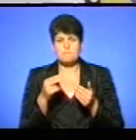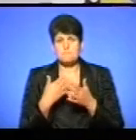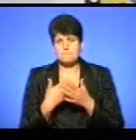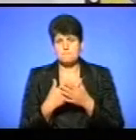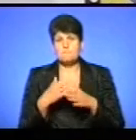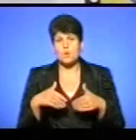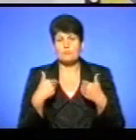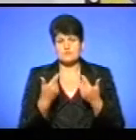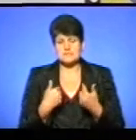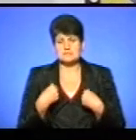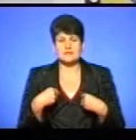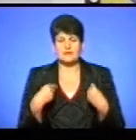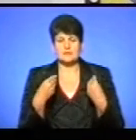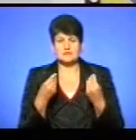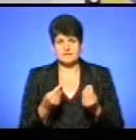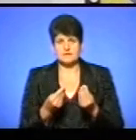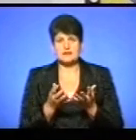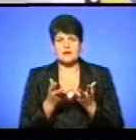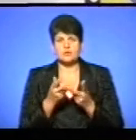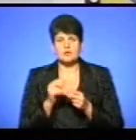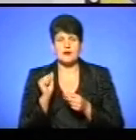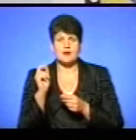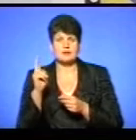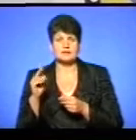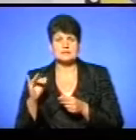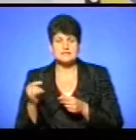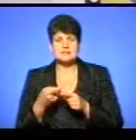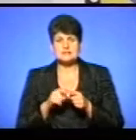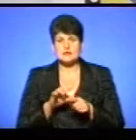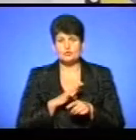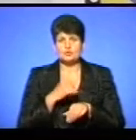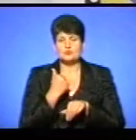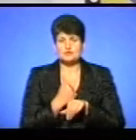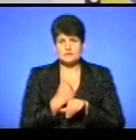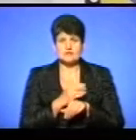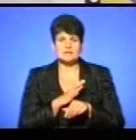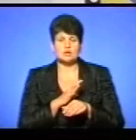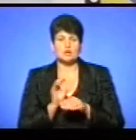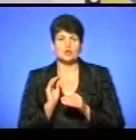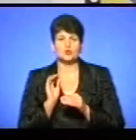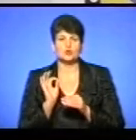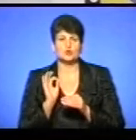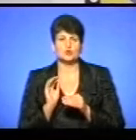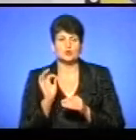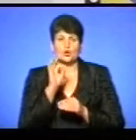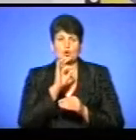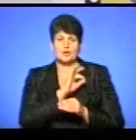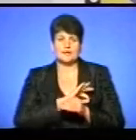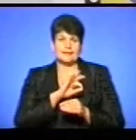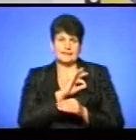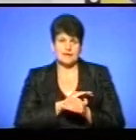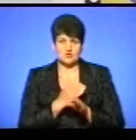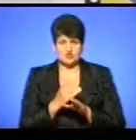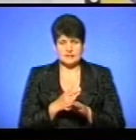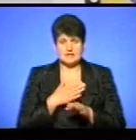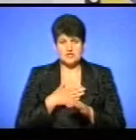пропозиції, це якраз ми надсилали на рахунок акцизу. Це було в нас основне, бо це дохідна частина якраз таки нашої об'єдної територіальної громади. Ну